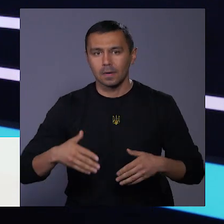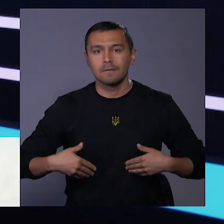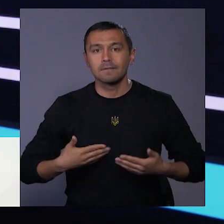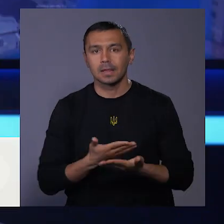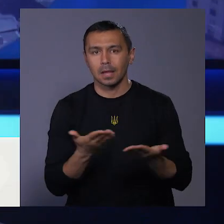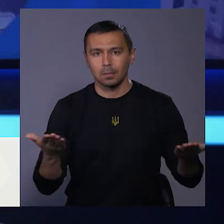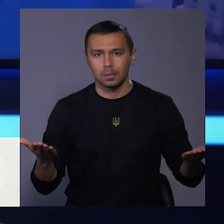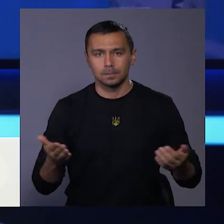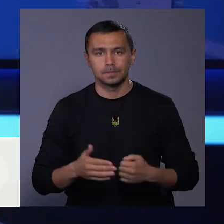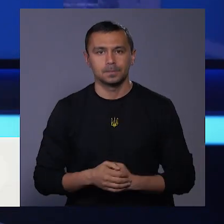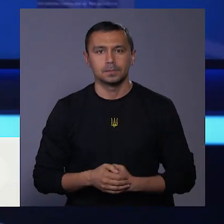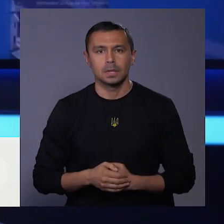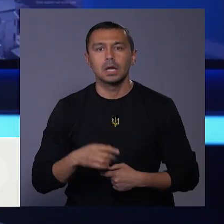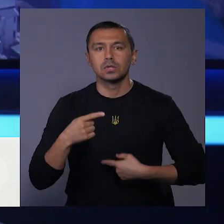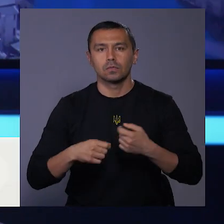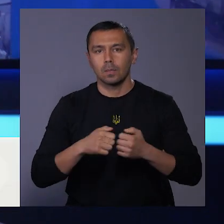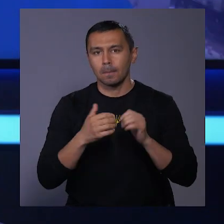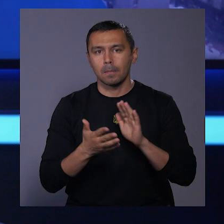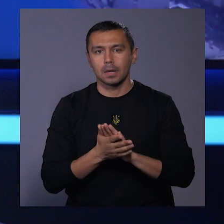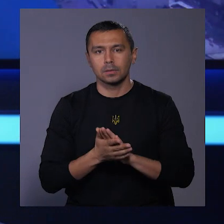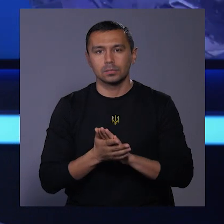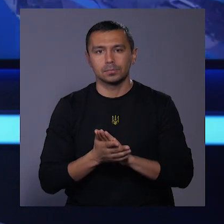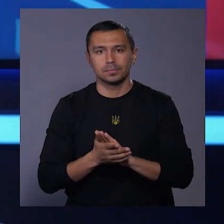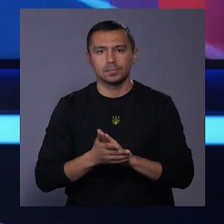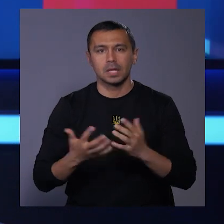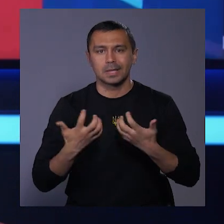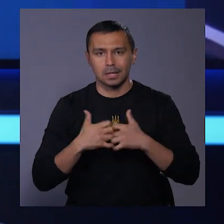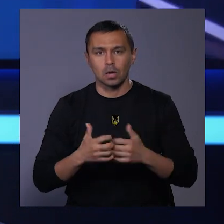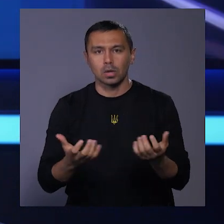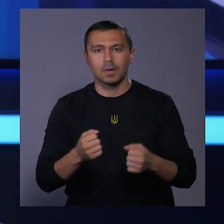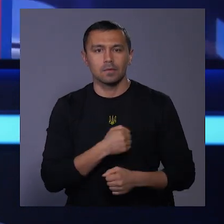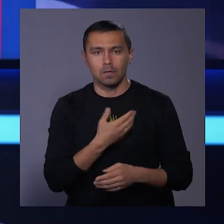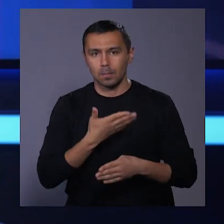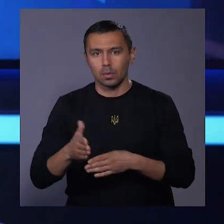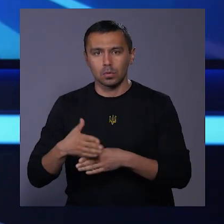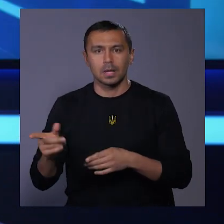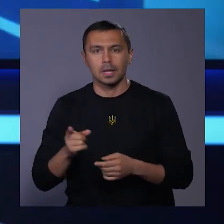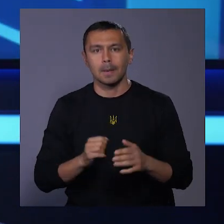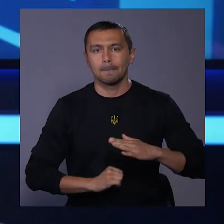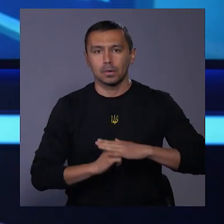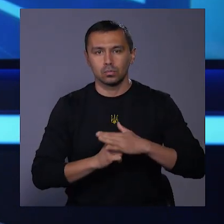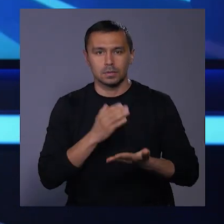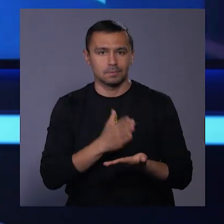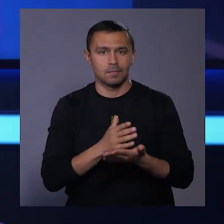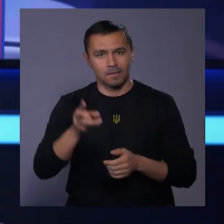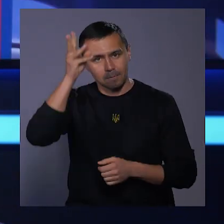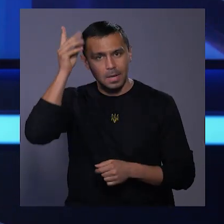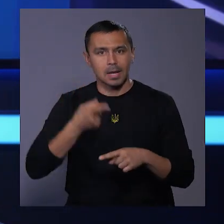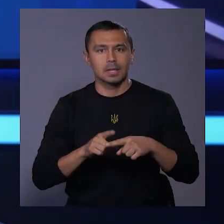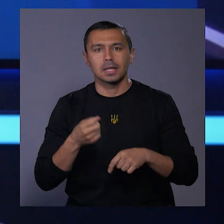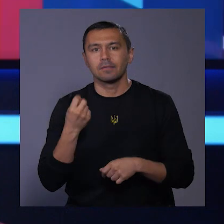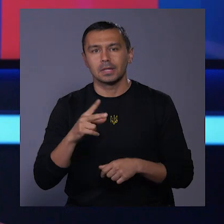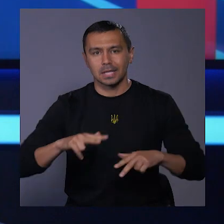Вітаємо. Чергову партію спорядження отримали військові підрозділи, які базуються у Хмельницькому. Це